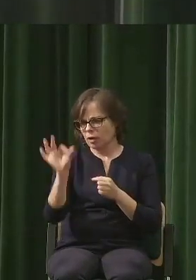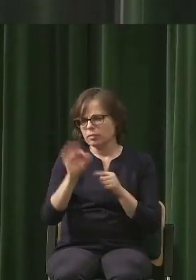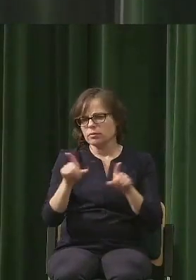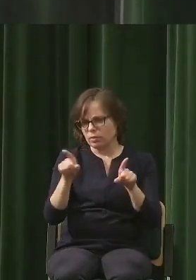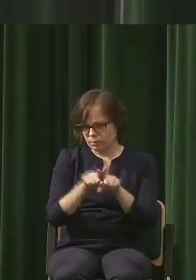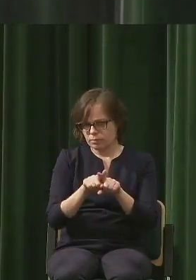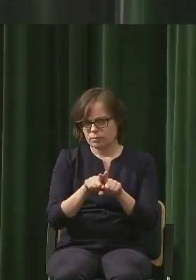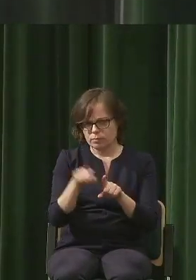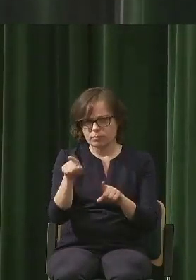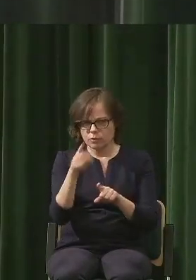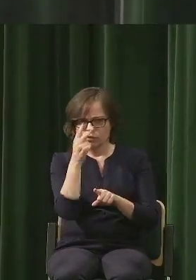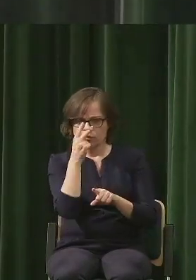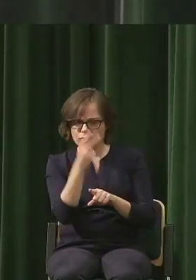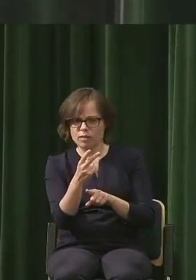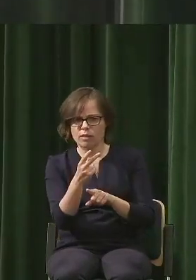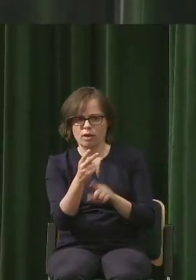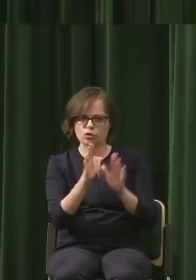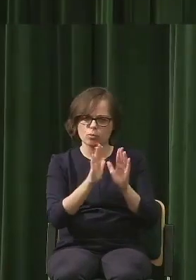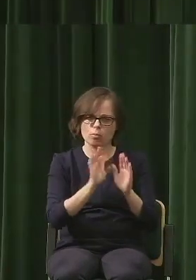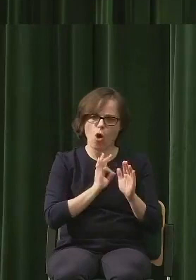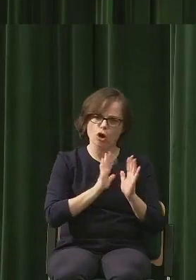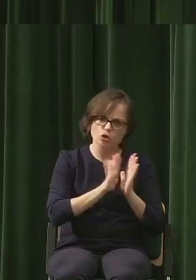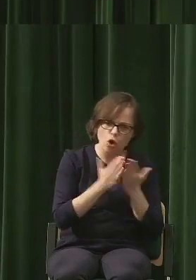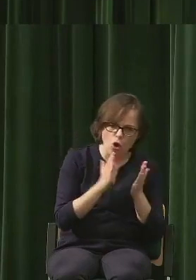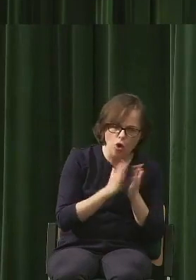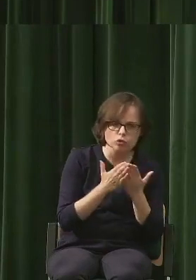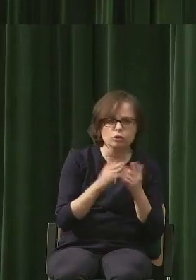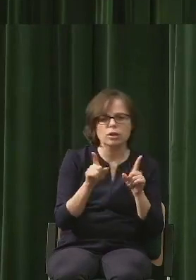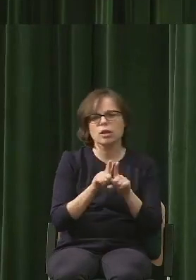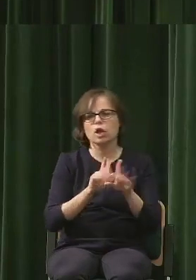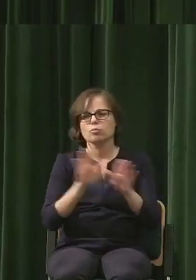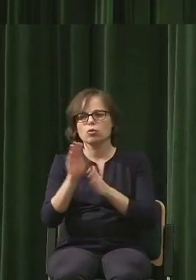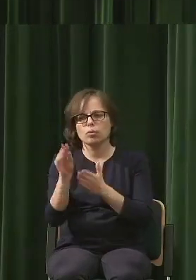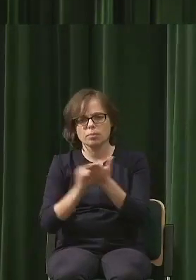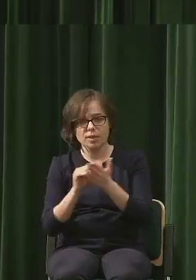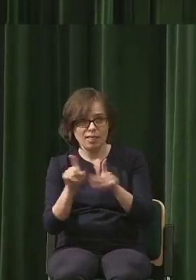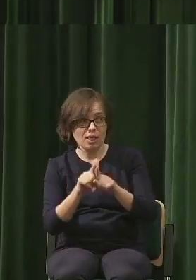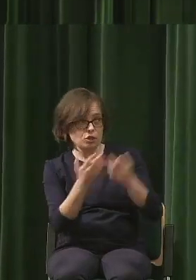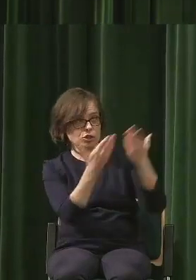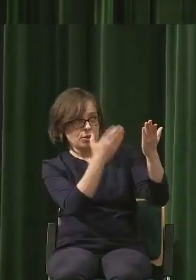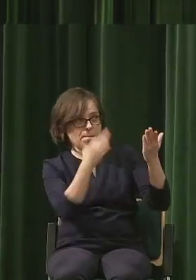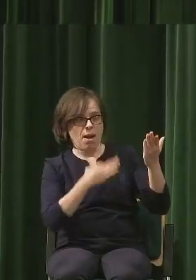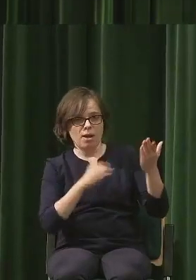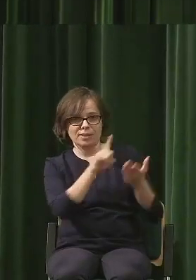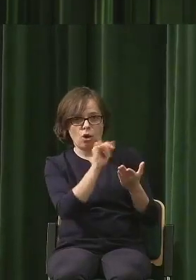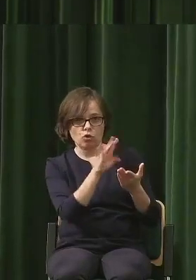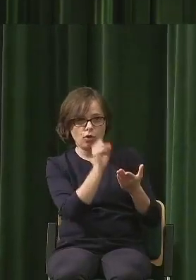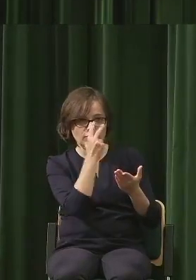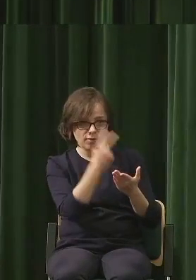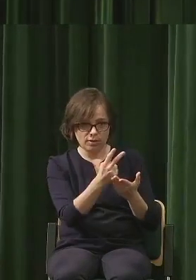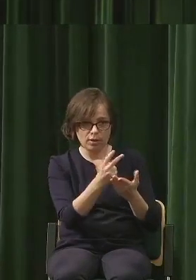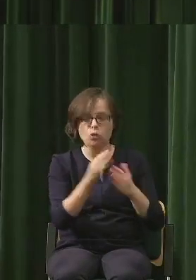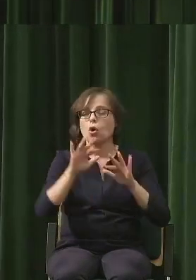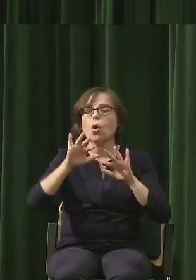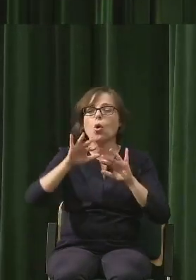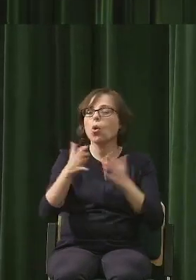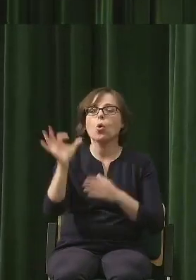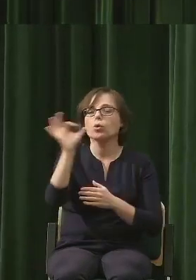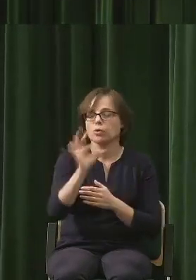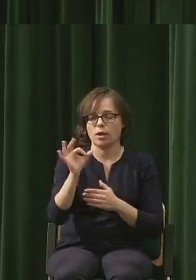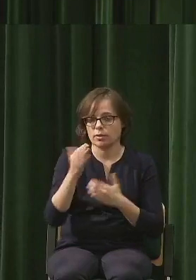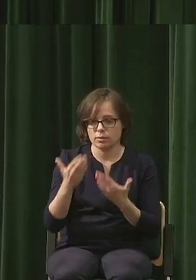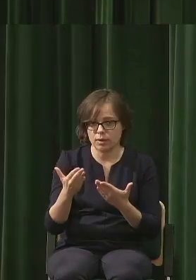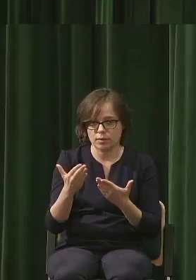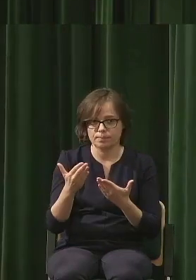odzwierciedla w osobowości, książkach i sposobie pisania pani Zajęczkowskiej, to jest wyjście z wąskiej